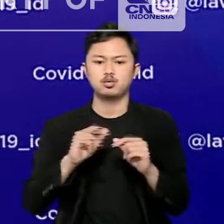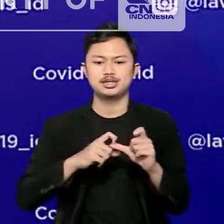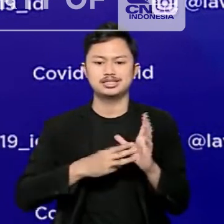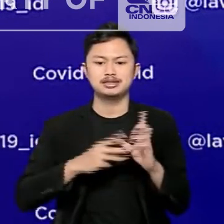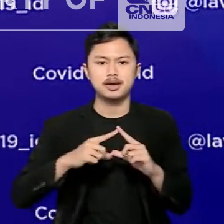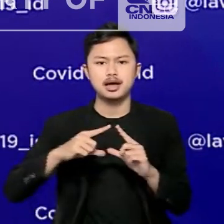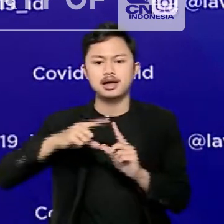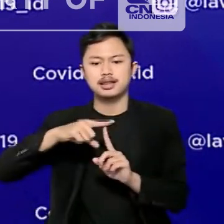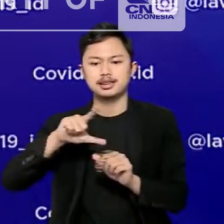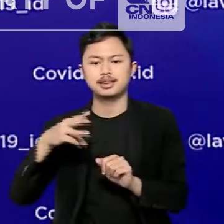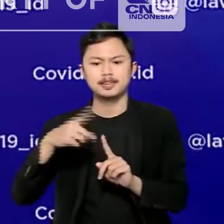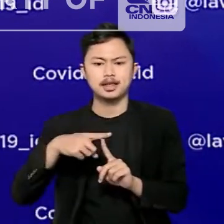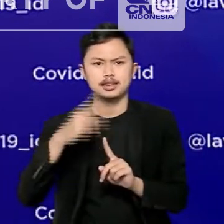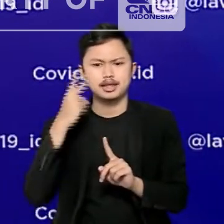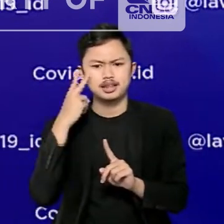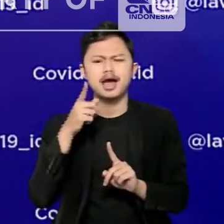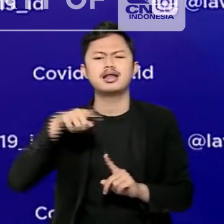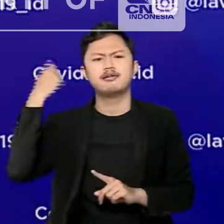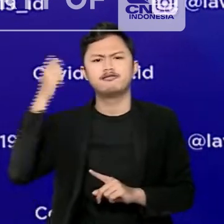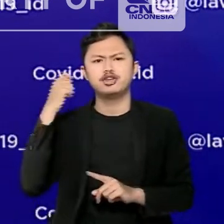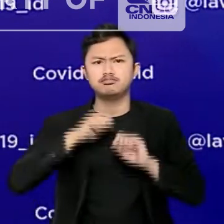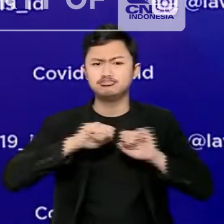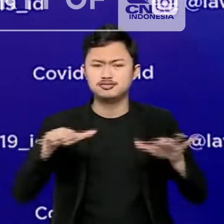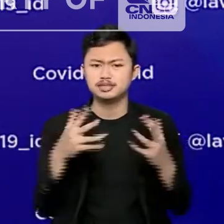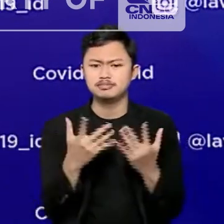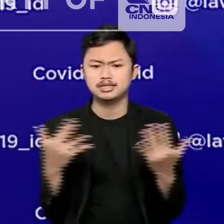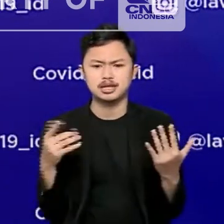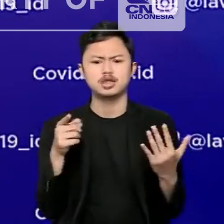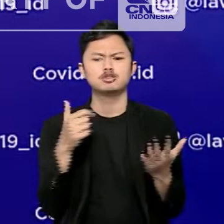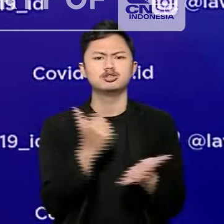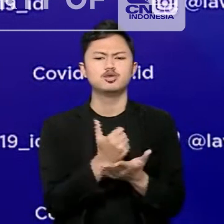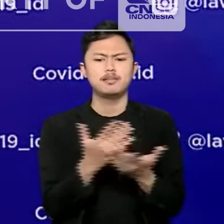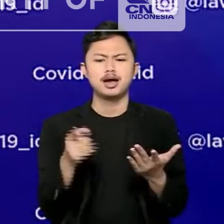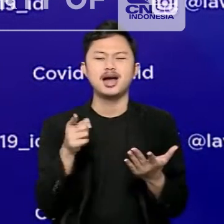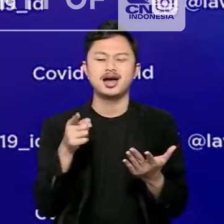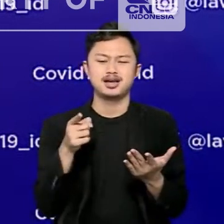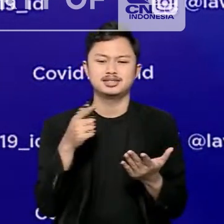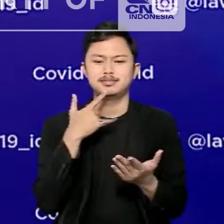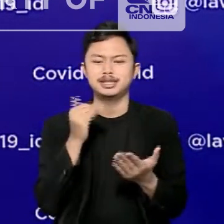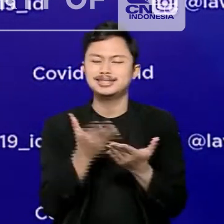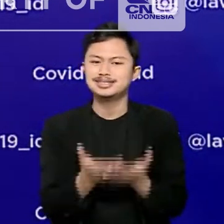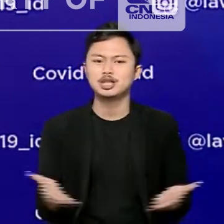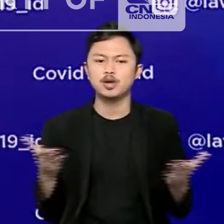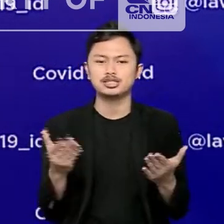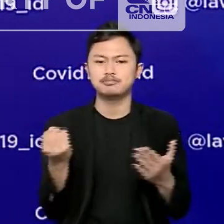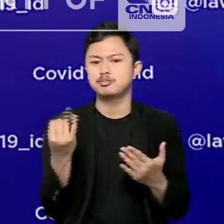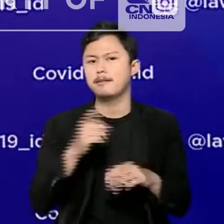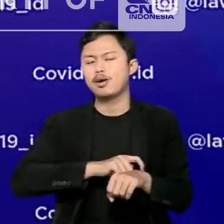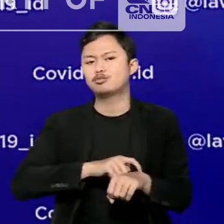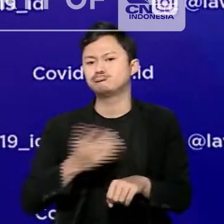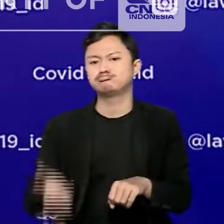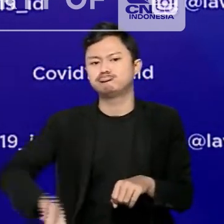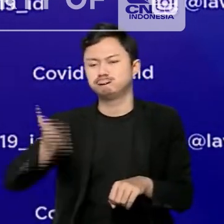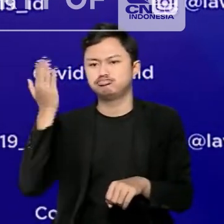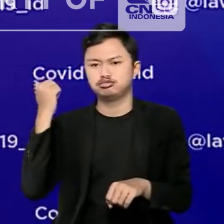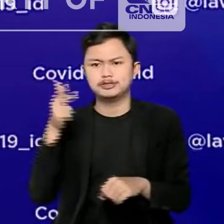ditindaklanjuti dan ditemukan bahwa video yang beredar di masyarakat adalah dokumentasi situasi beberapa waktu yang